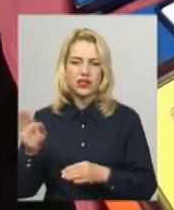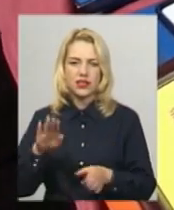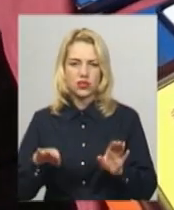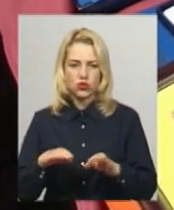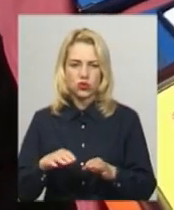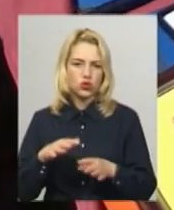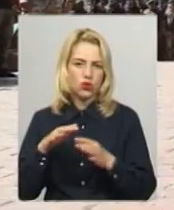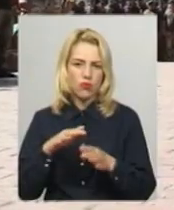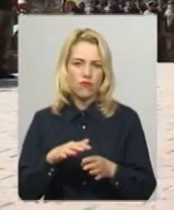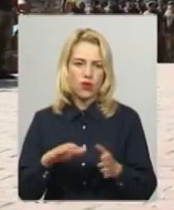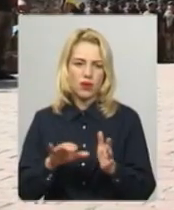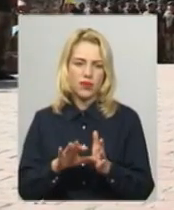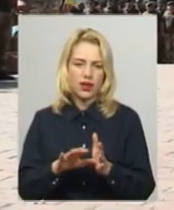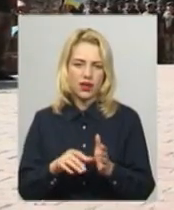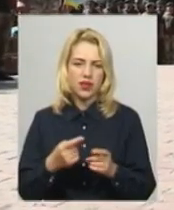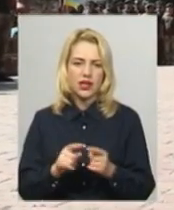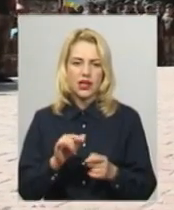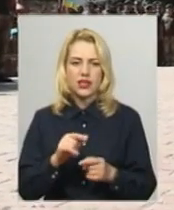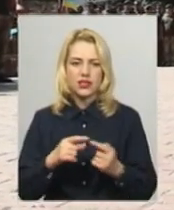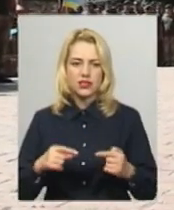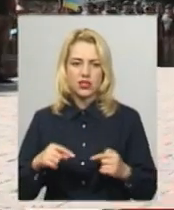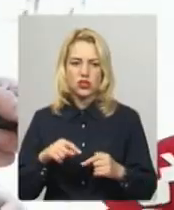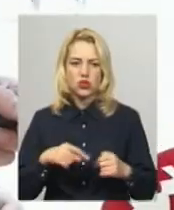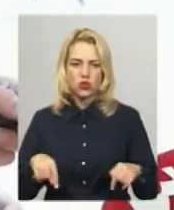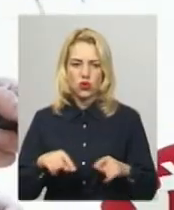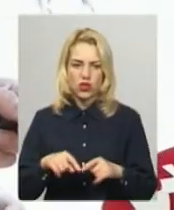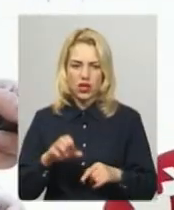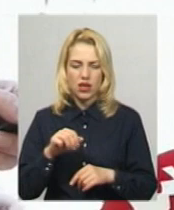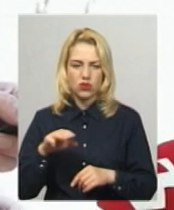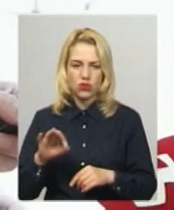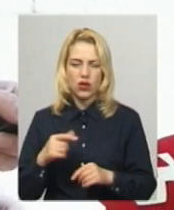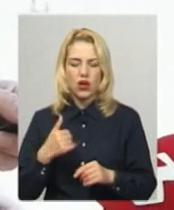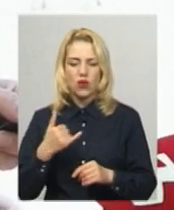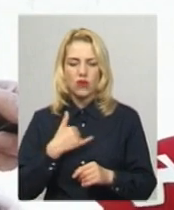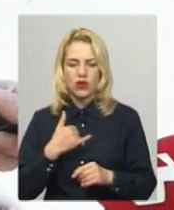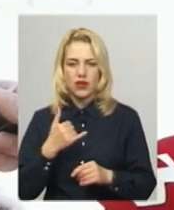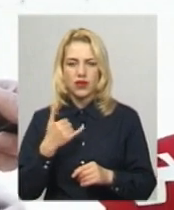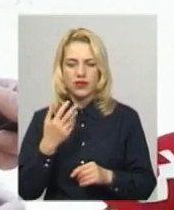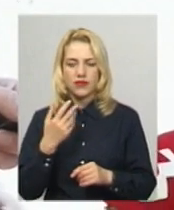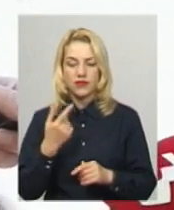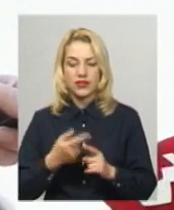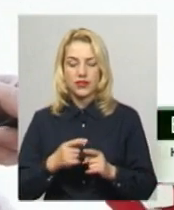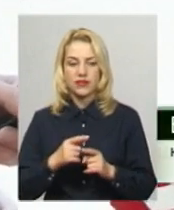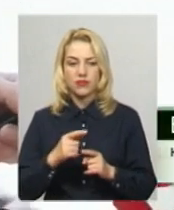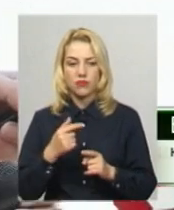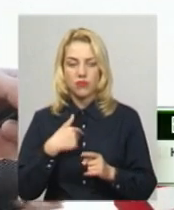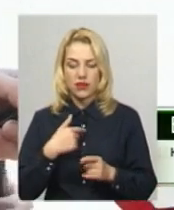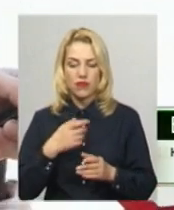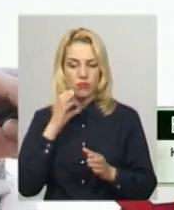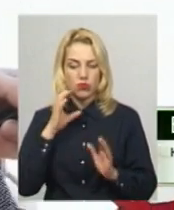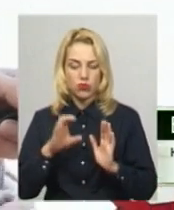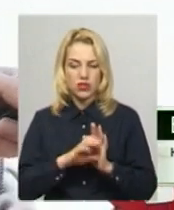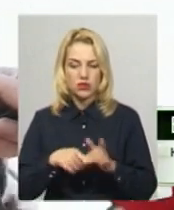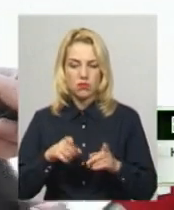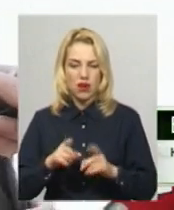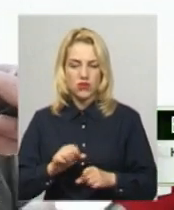із зони бойових дій. Цього разу були 8 місяців. У мене в підпорядкуванні такі справжні патріоти, справжні воїни, які,